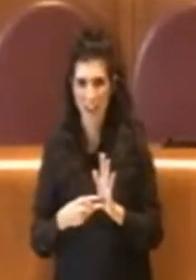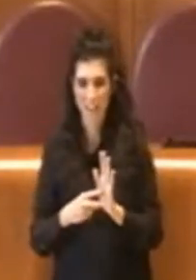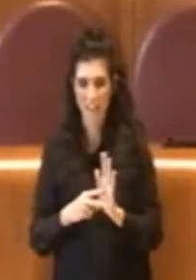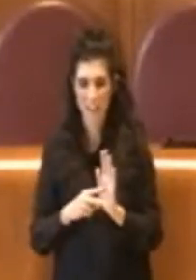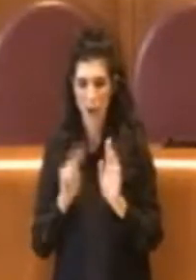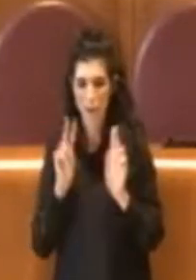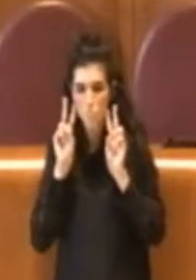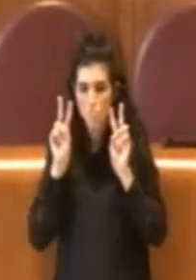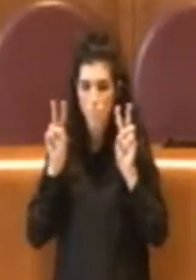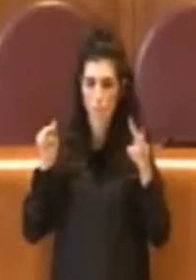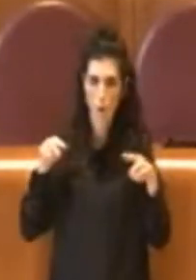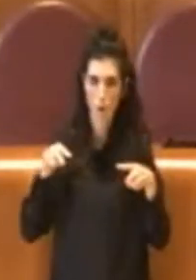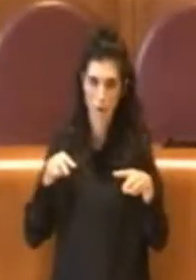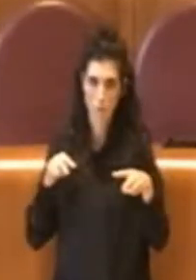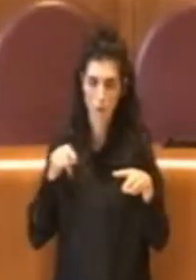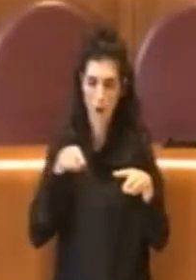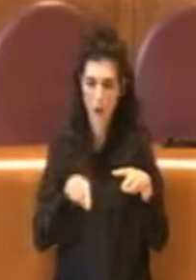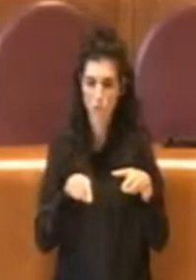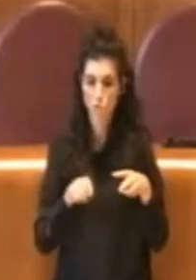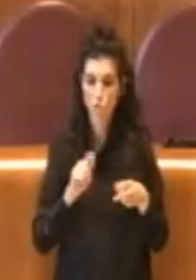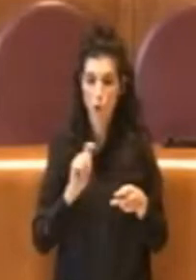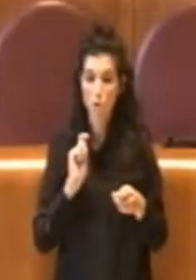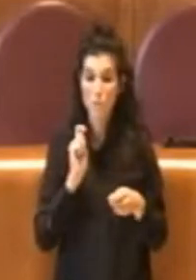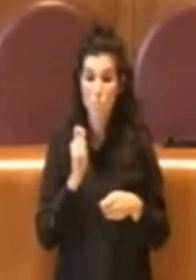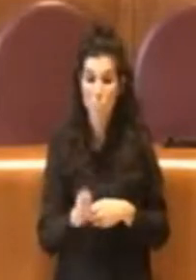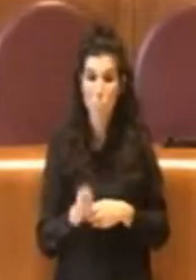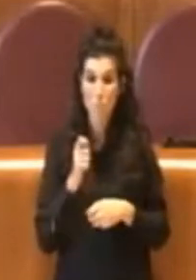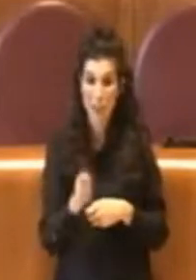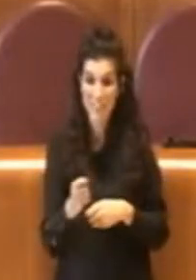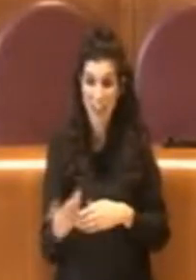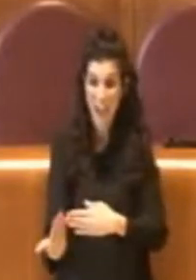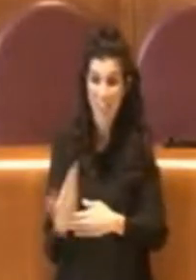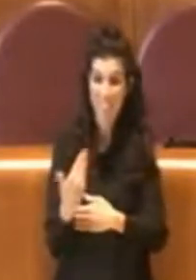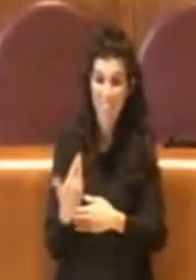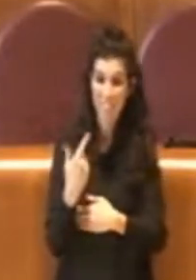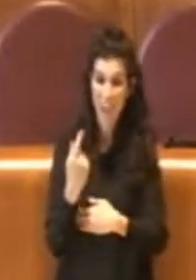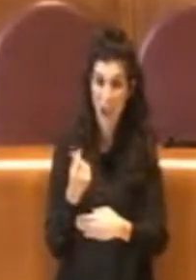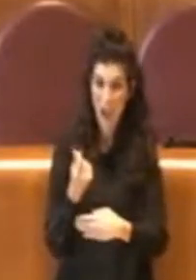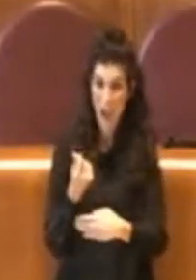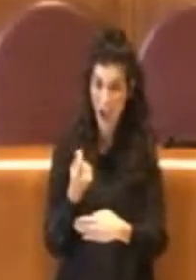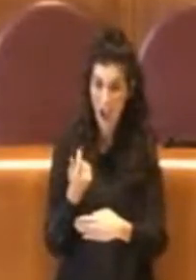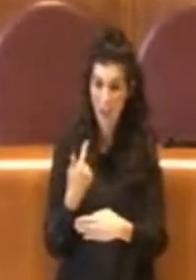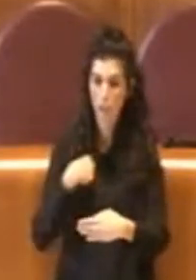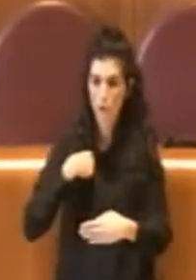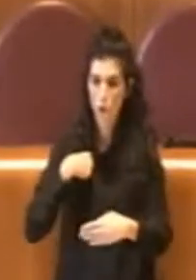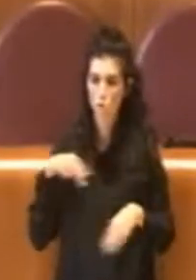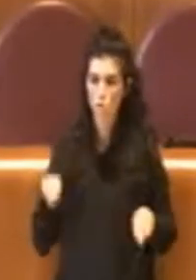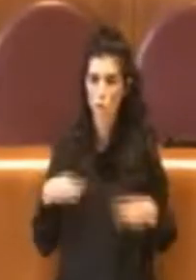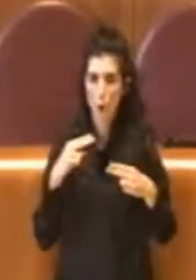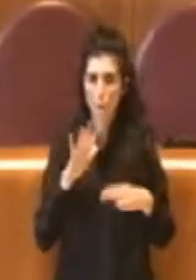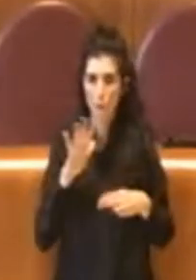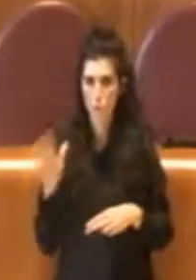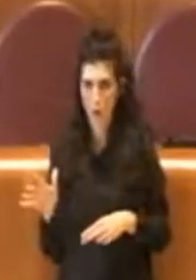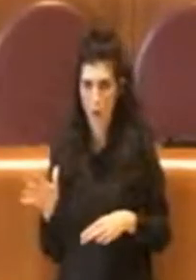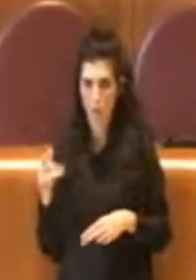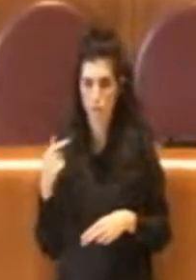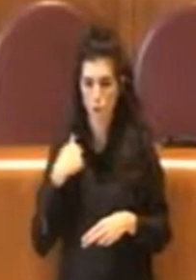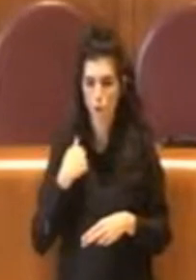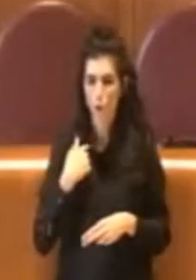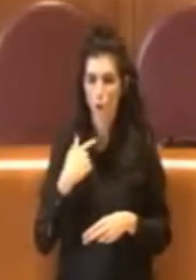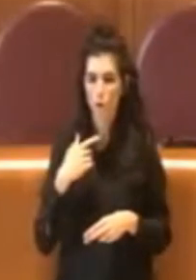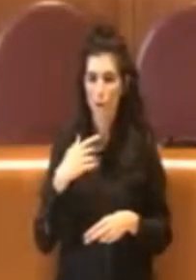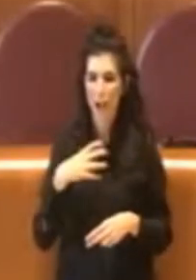spesa e sulle entrate. Ho scoperto un'altra cosa, questo lo consiglio all'assessore,